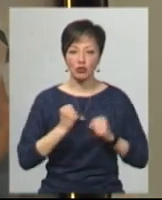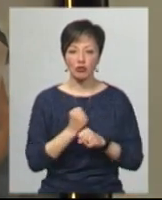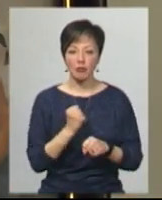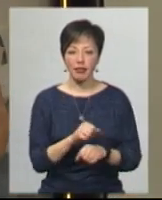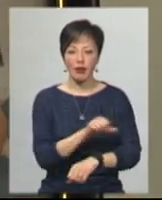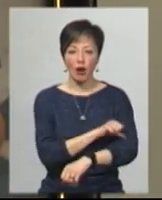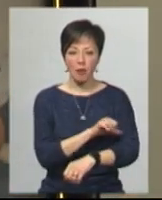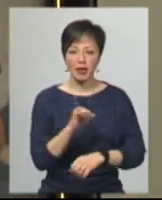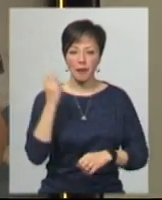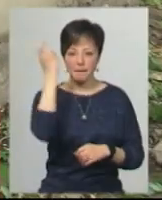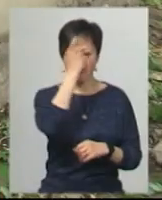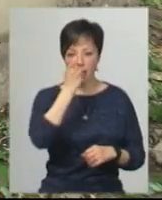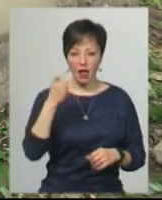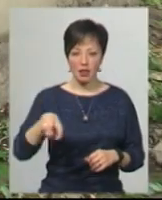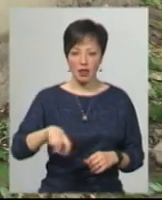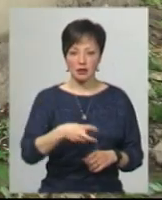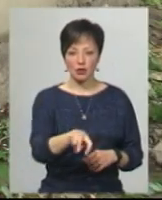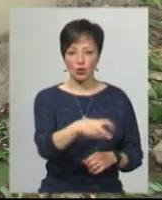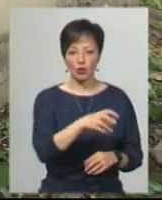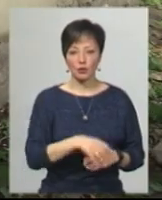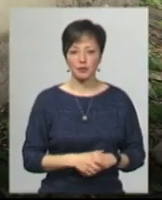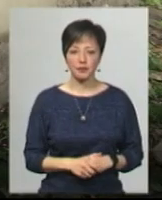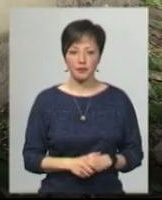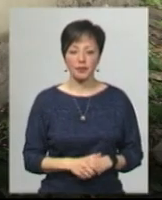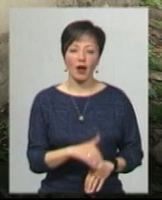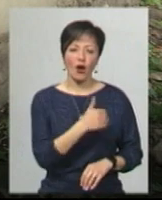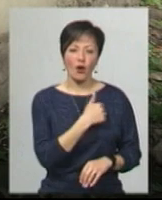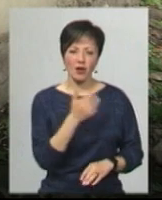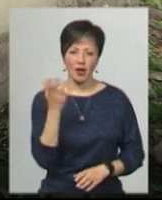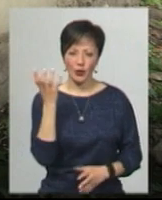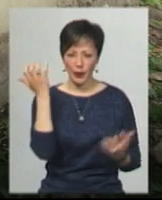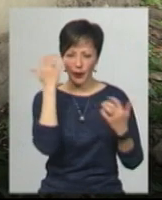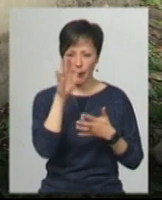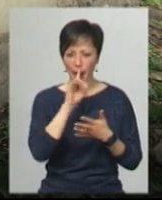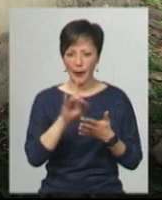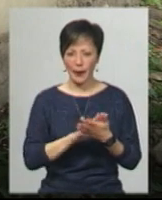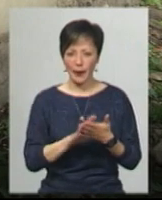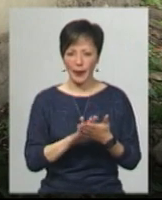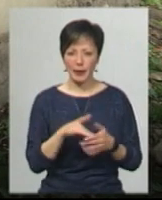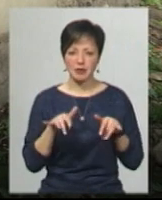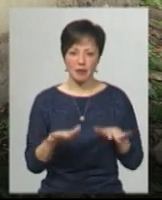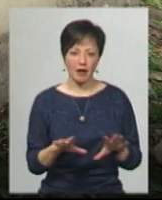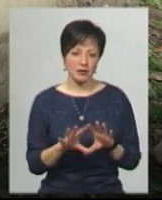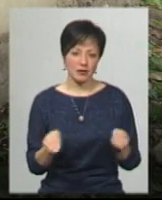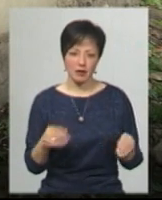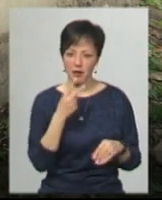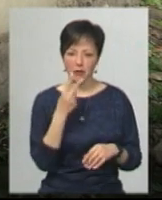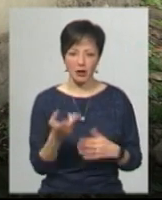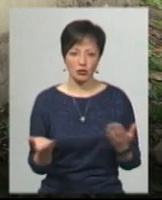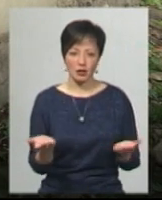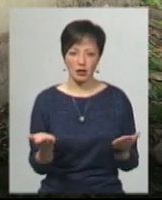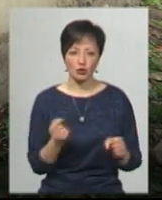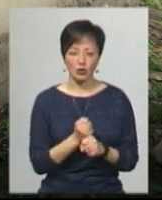наркоманкою та п'яницею. За мене хотять замняти, і все, що ви не бачите, хотять